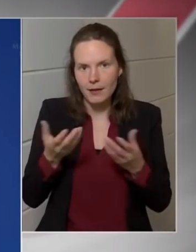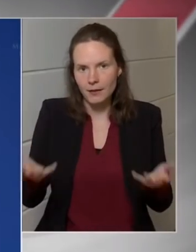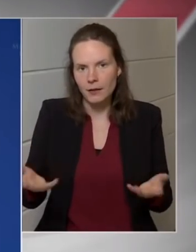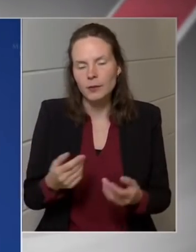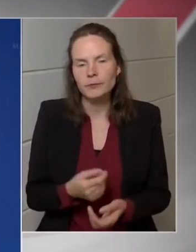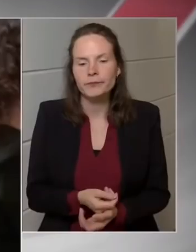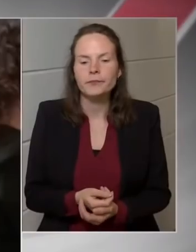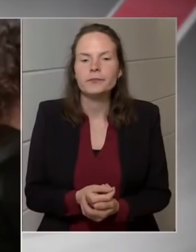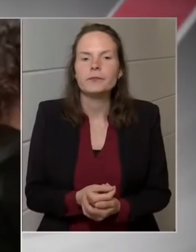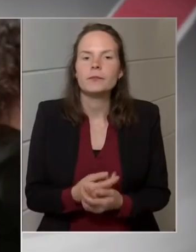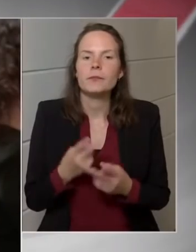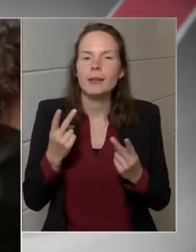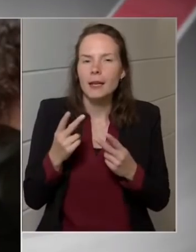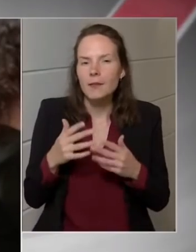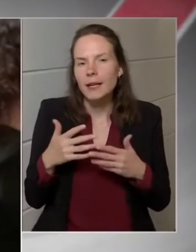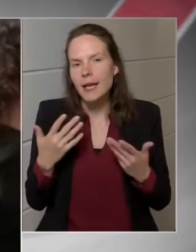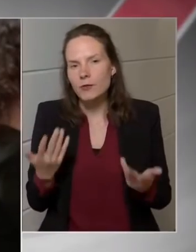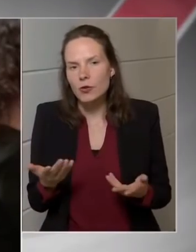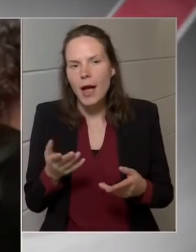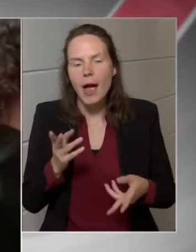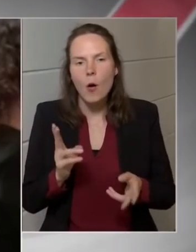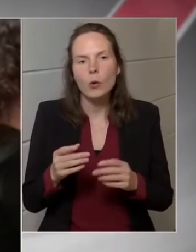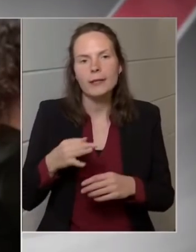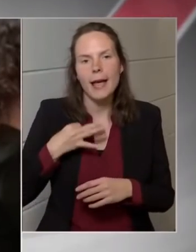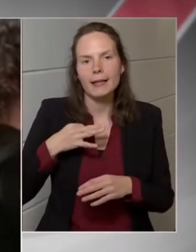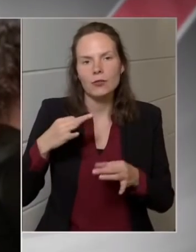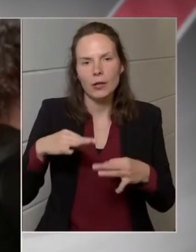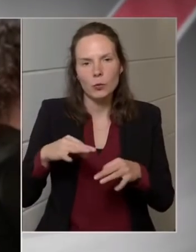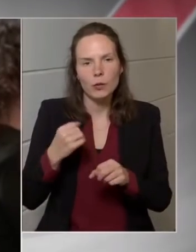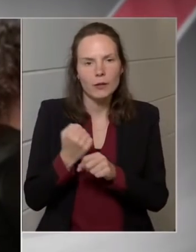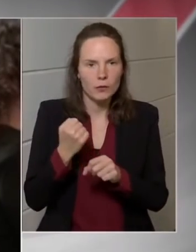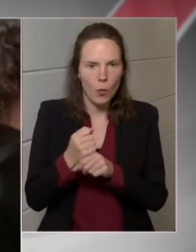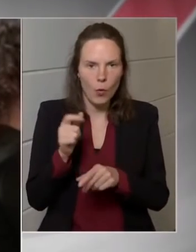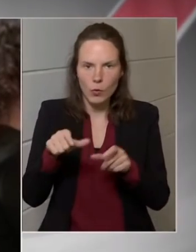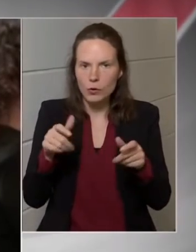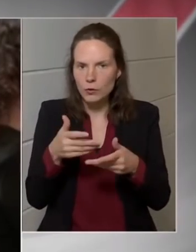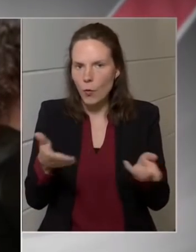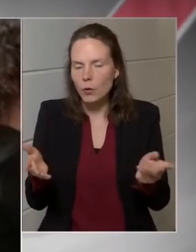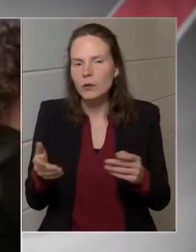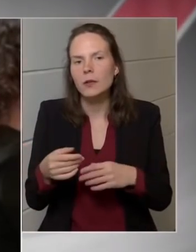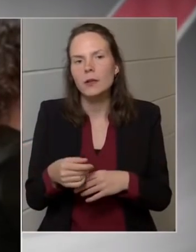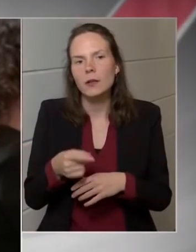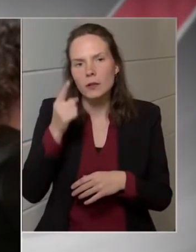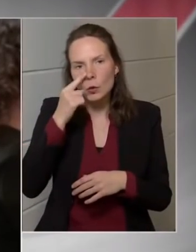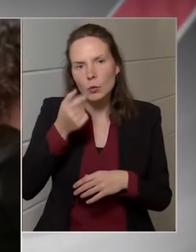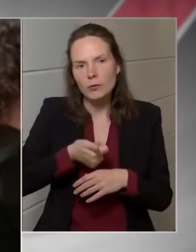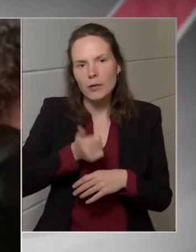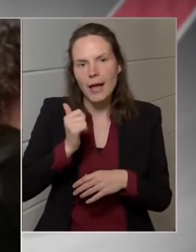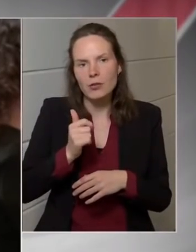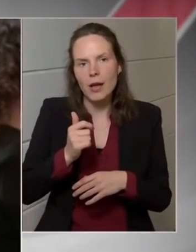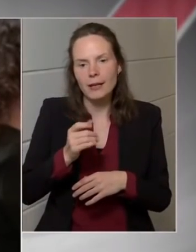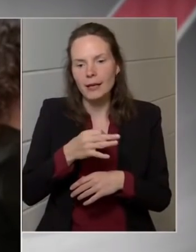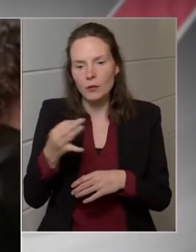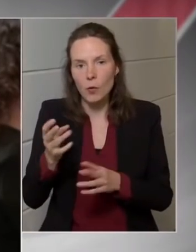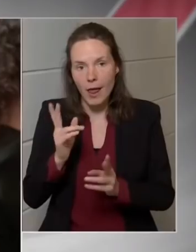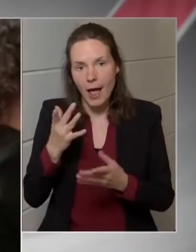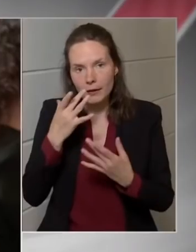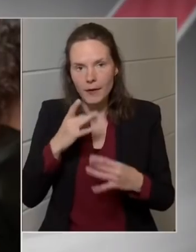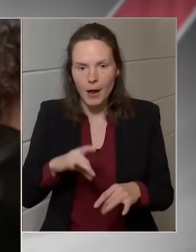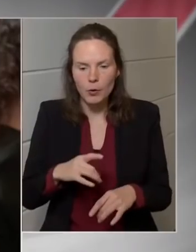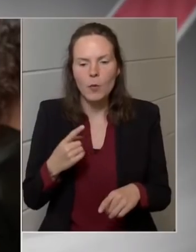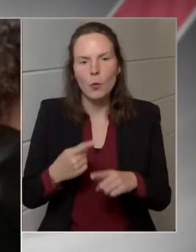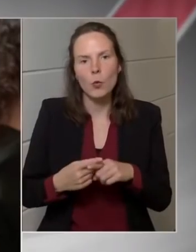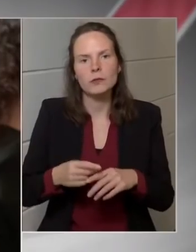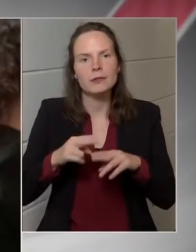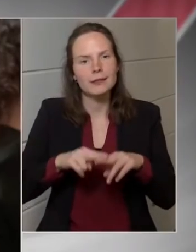javaslatot. Köszönöm is, az utolsó kérdésem az a veszélyhelyzetre vonatkozik, hogy most, hogy háborús veszélyhelyzetet hirdetett a kormány,